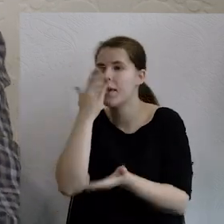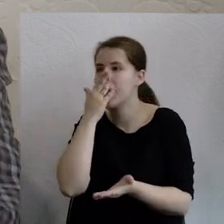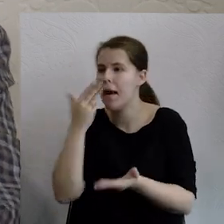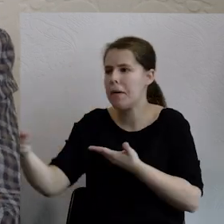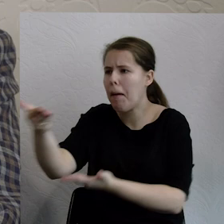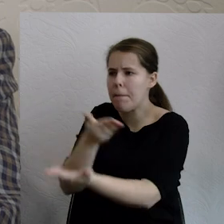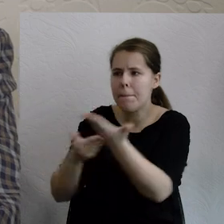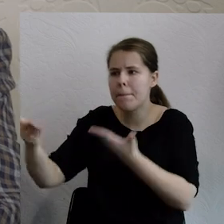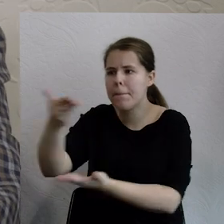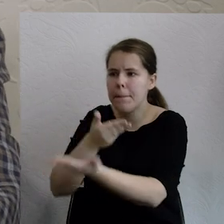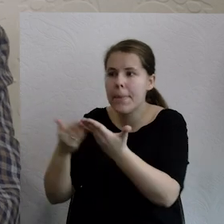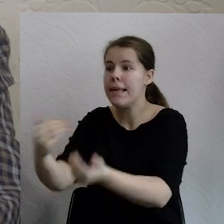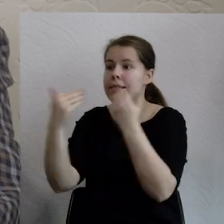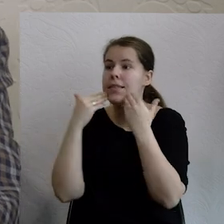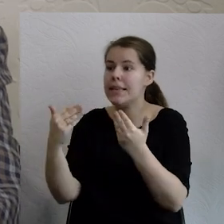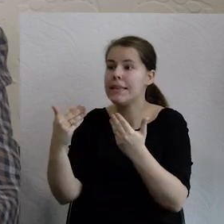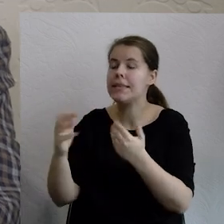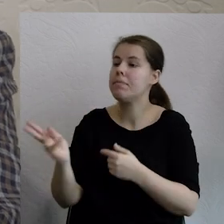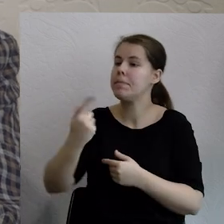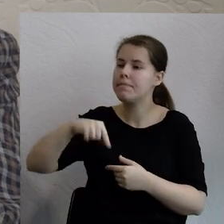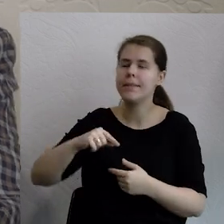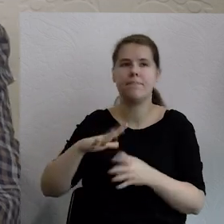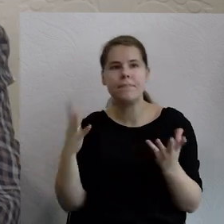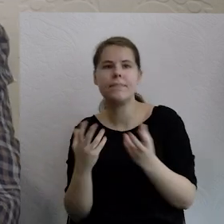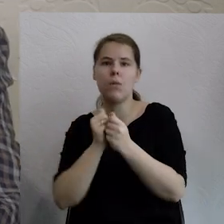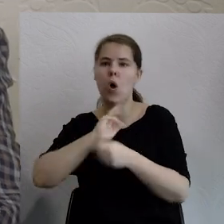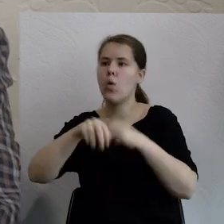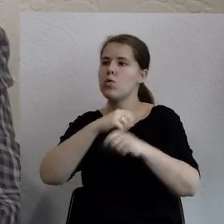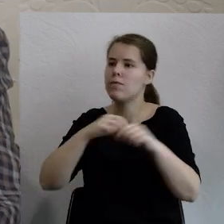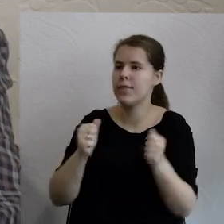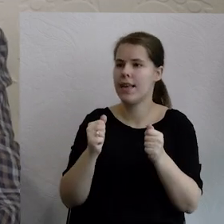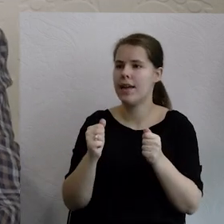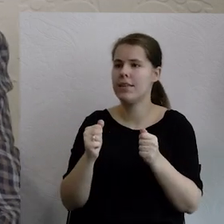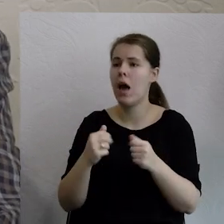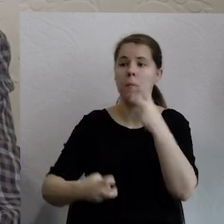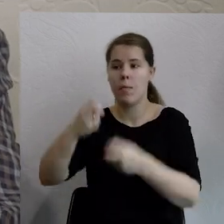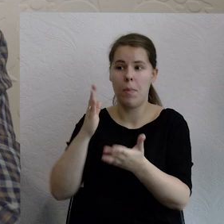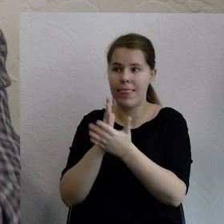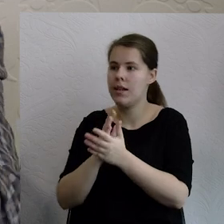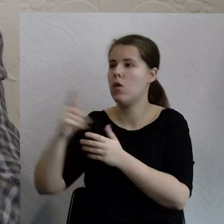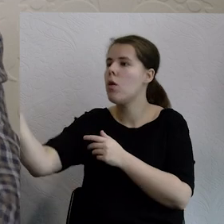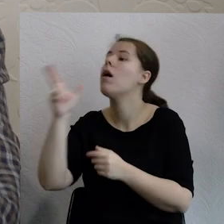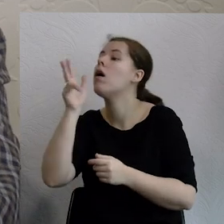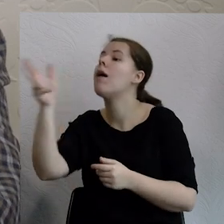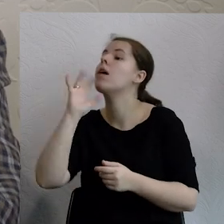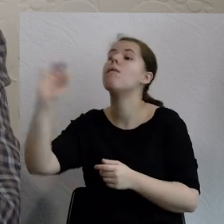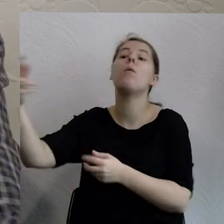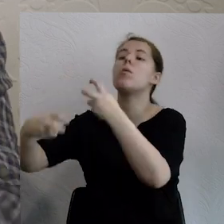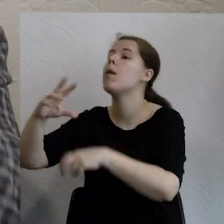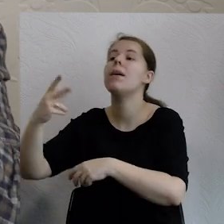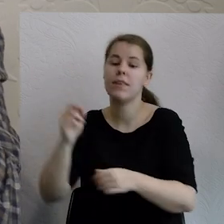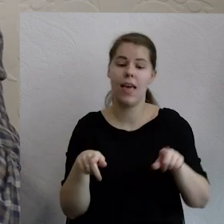poparciu o to, budować rozwiązania właśnie też dla naszych problemów z tym, co